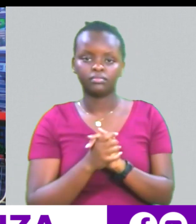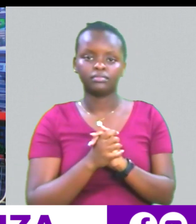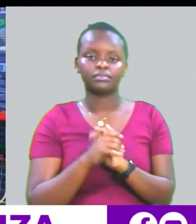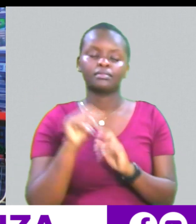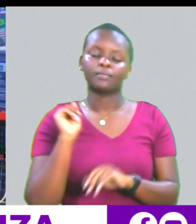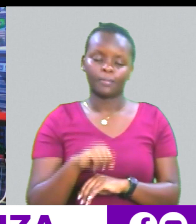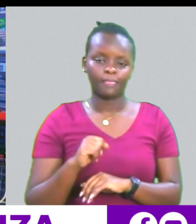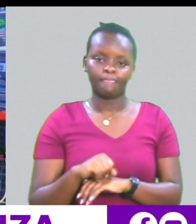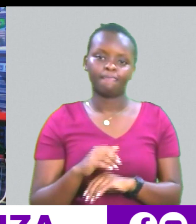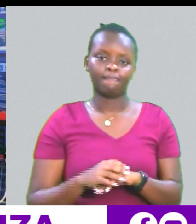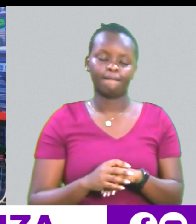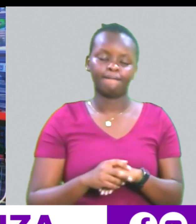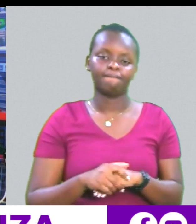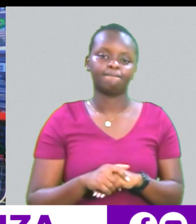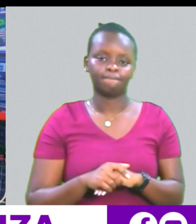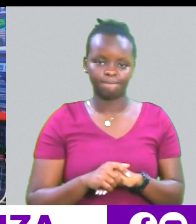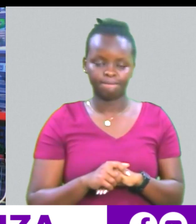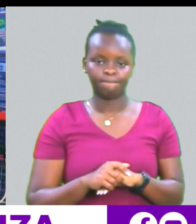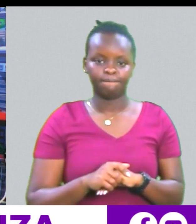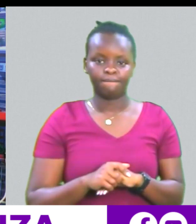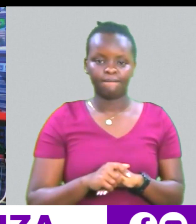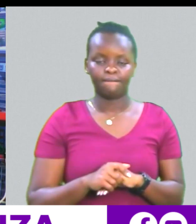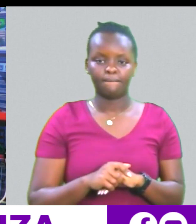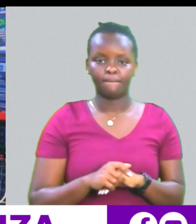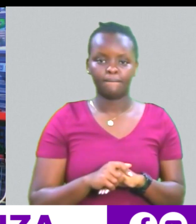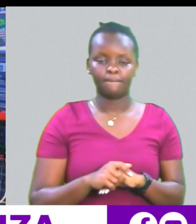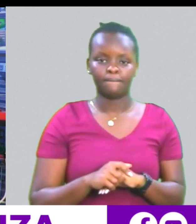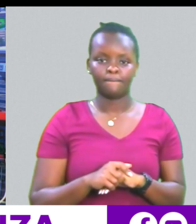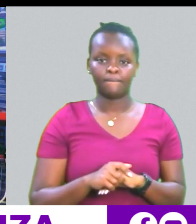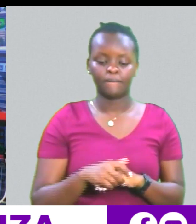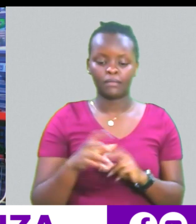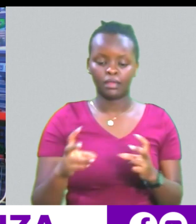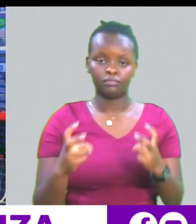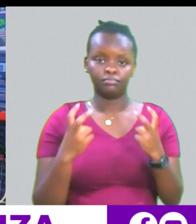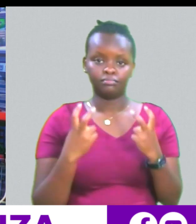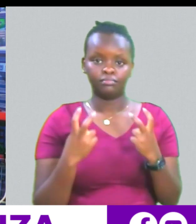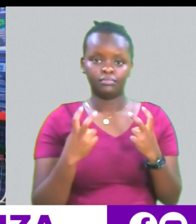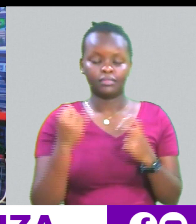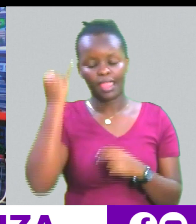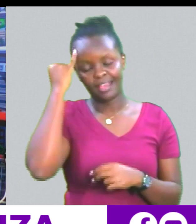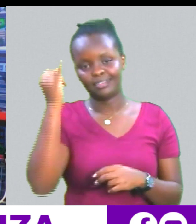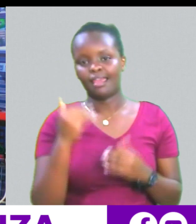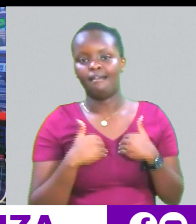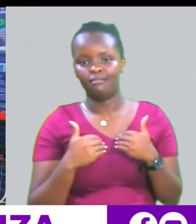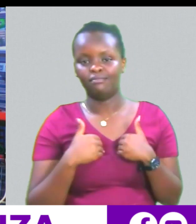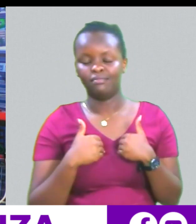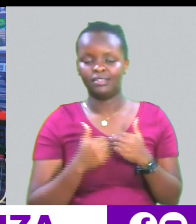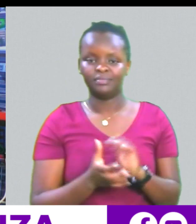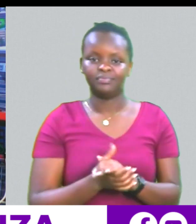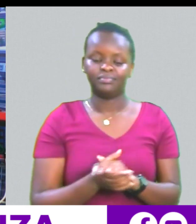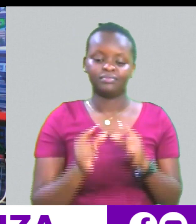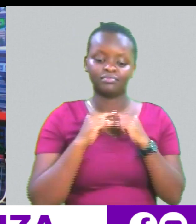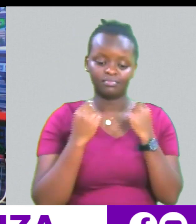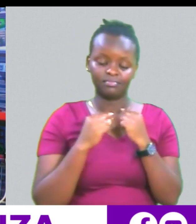So harambe harambe ndo nivisikia sana So mtazama jisi inajua kwa na idea Dawidika baka ni nani So my